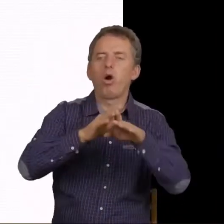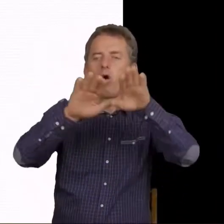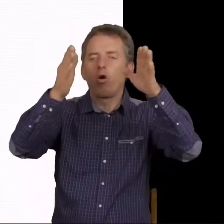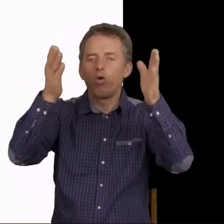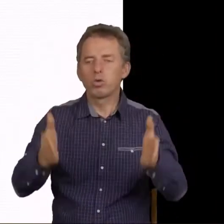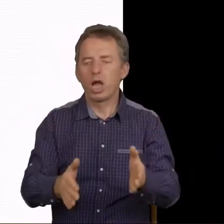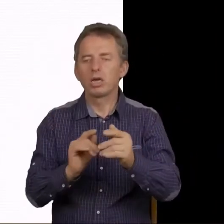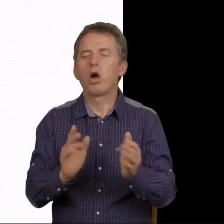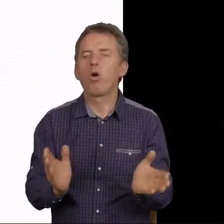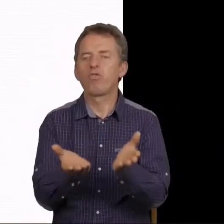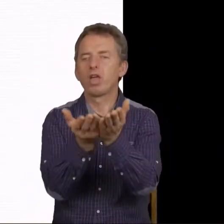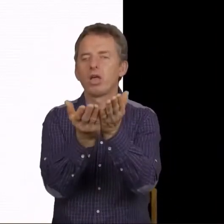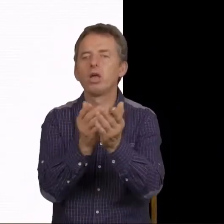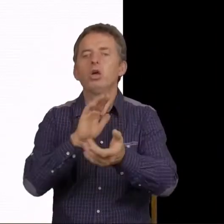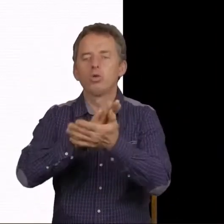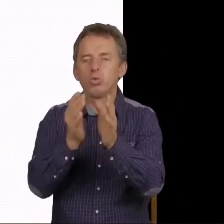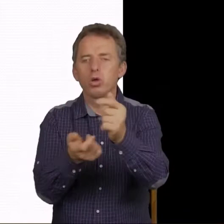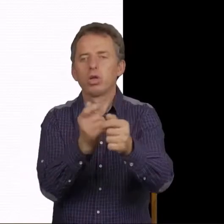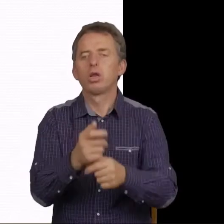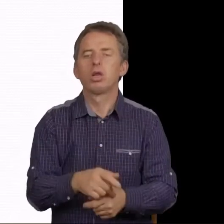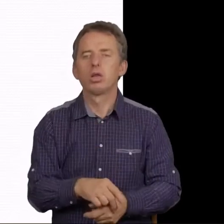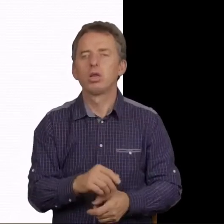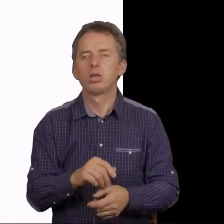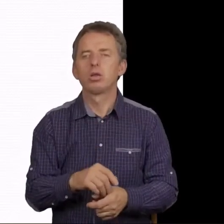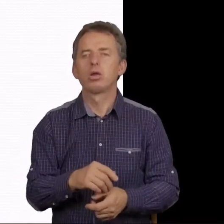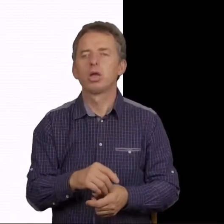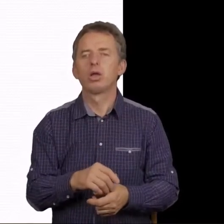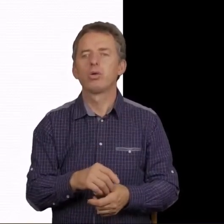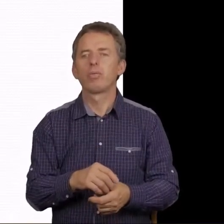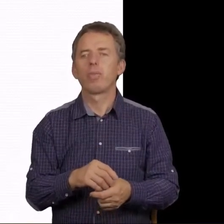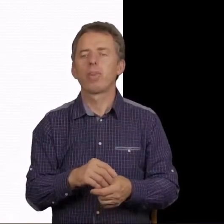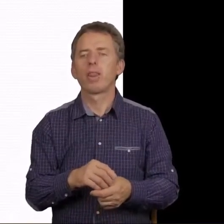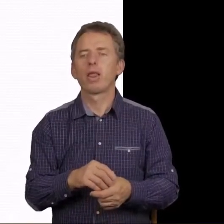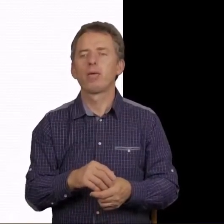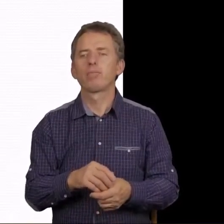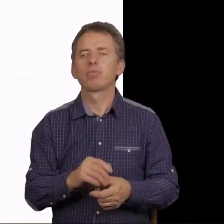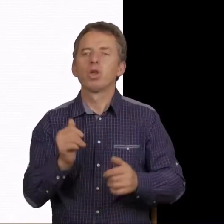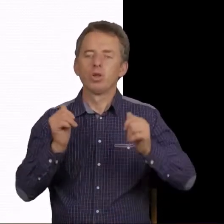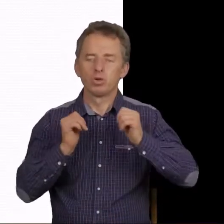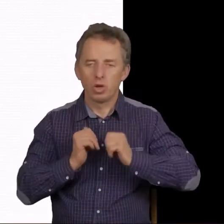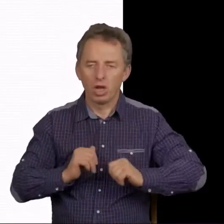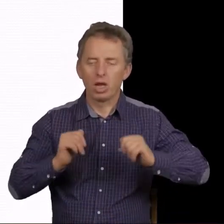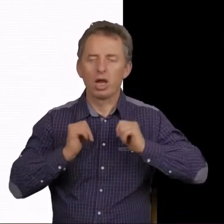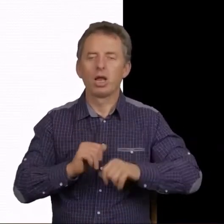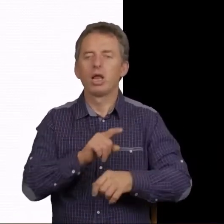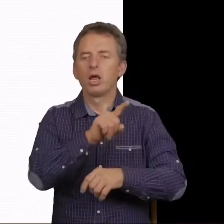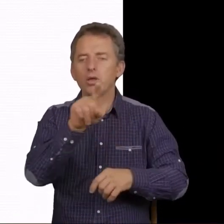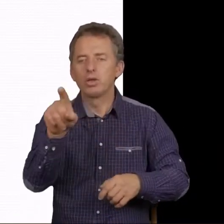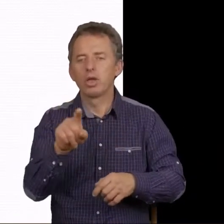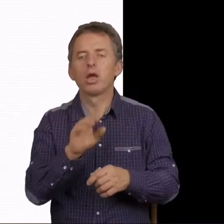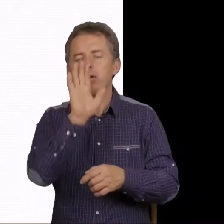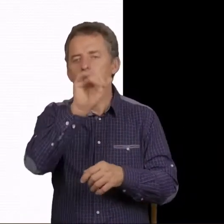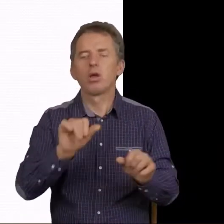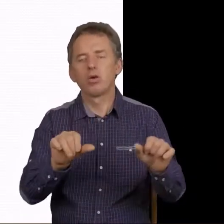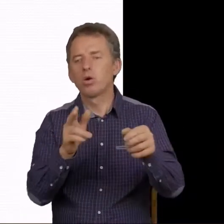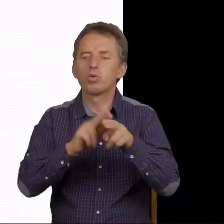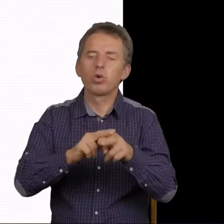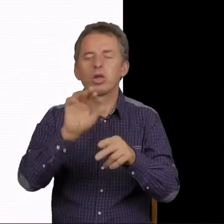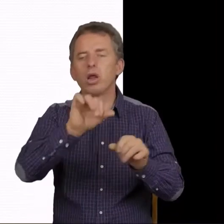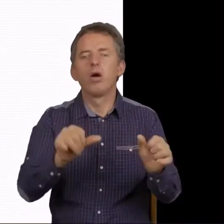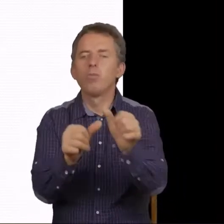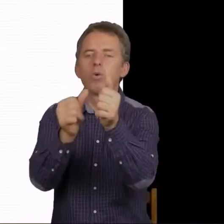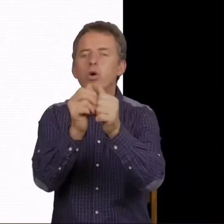którą złożyli, położyli na ołtarzu. No i czekali, że któreś z ich bóstw odpowie